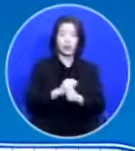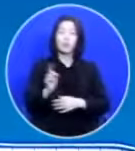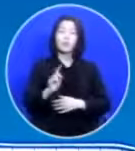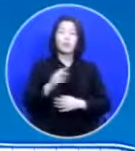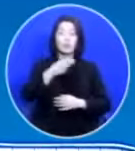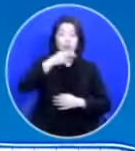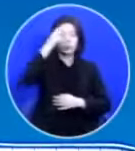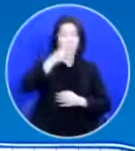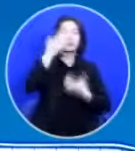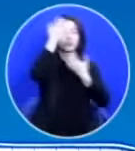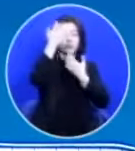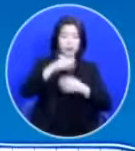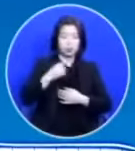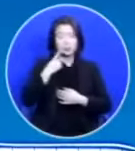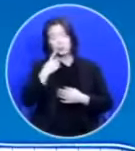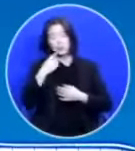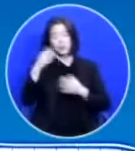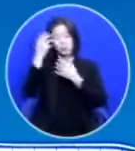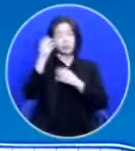마시고 마약을 합니까?